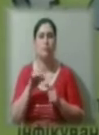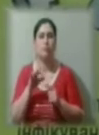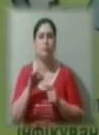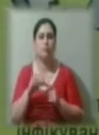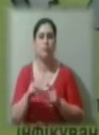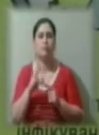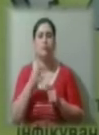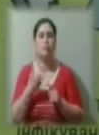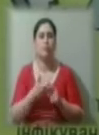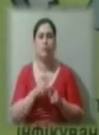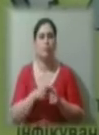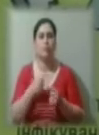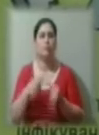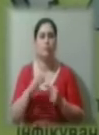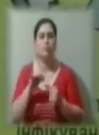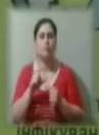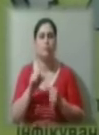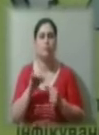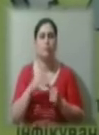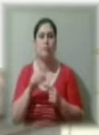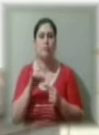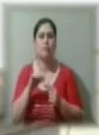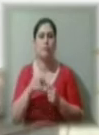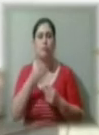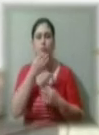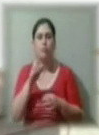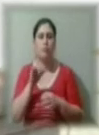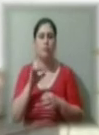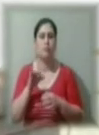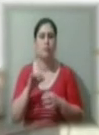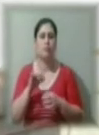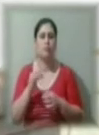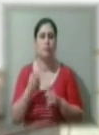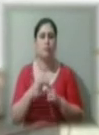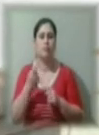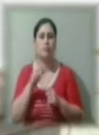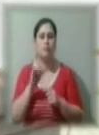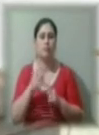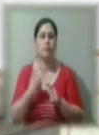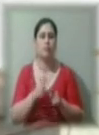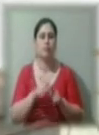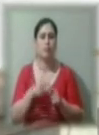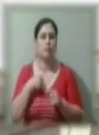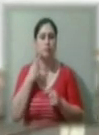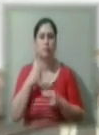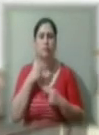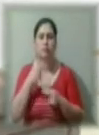відрізняються від засобів профілактики любої вірусної інфекції. Перший пункт, я на ньому завжди наполягав, це,